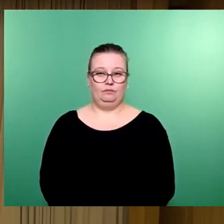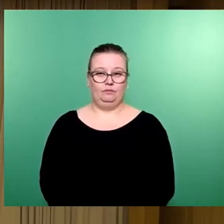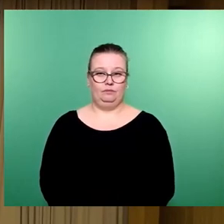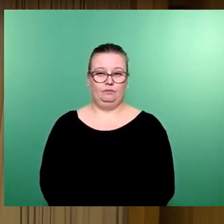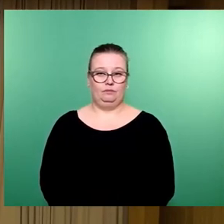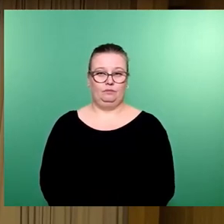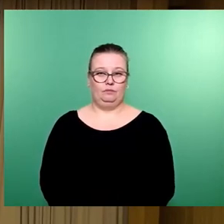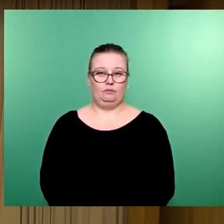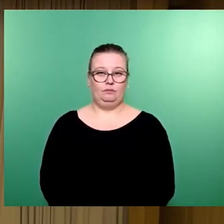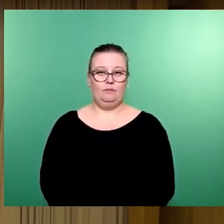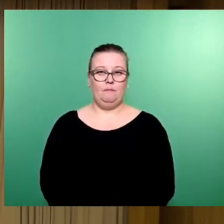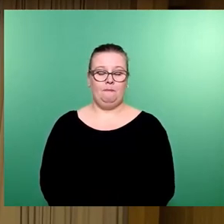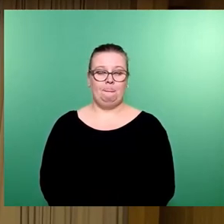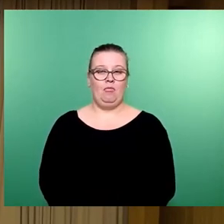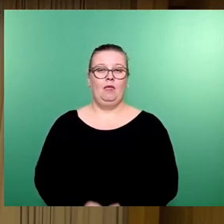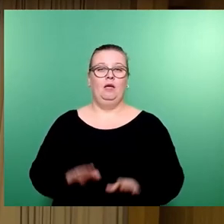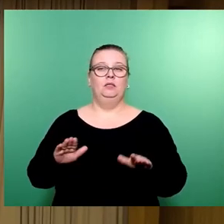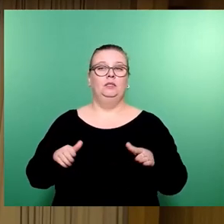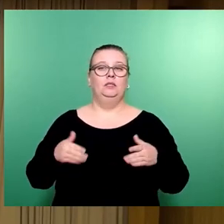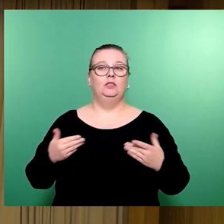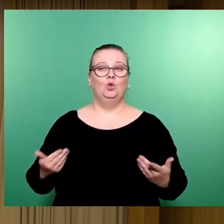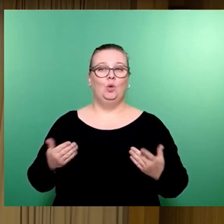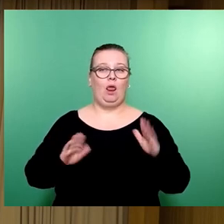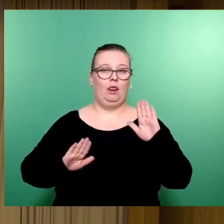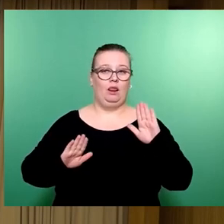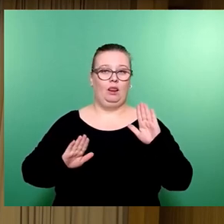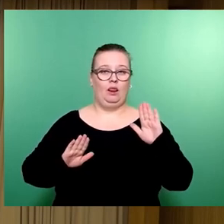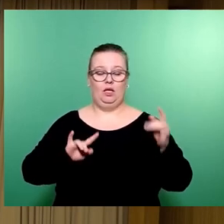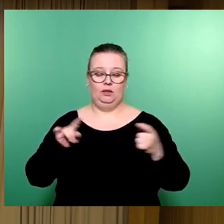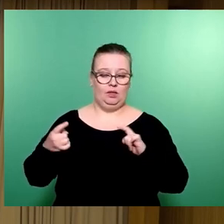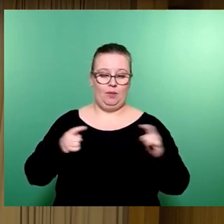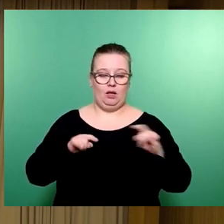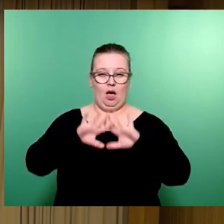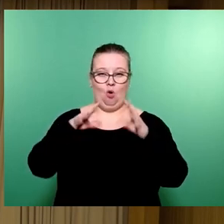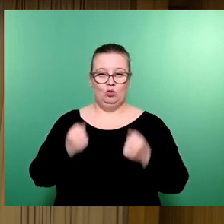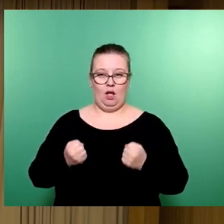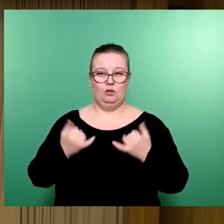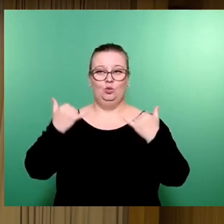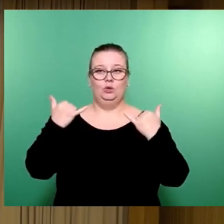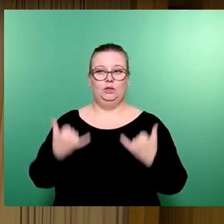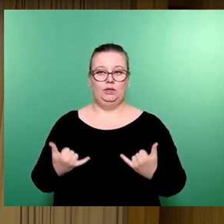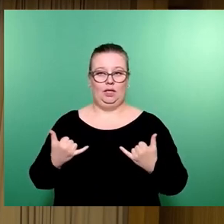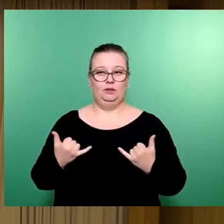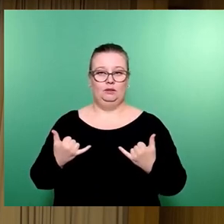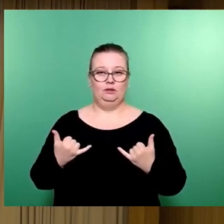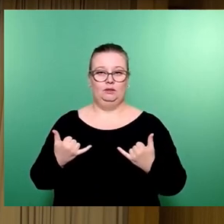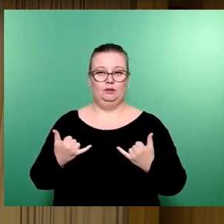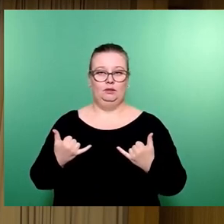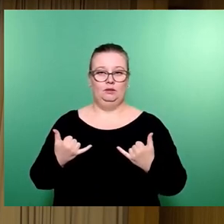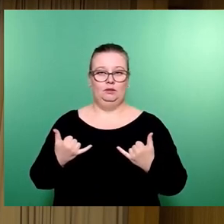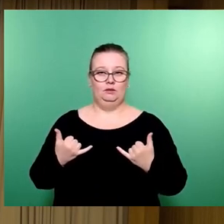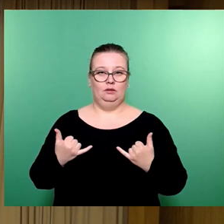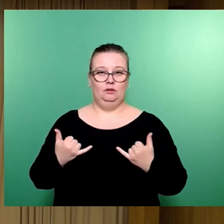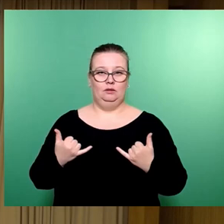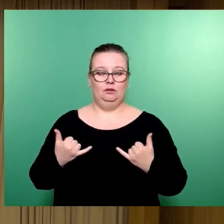So, damit ist die Debatte zum Haushalt beendet und wir steigen ein in die